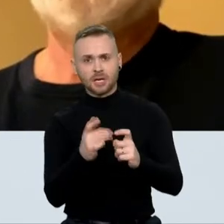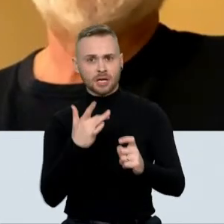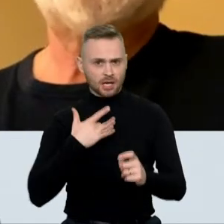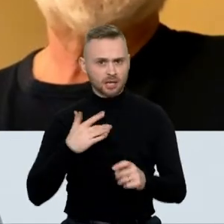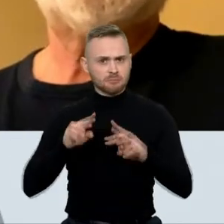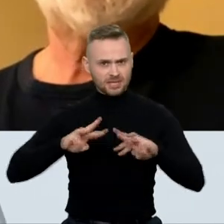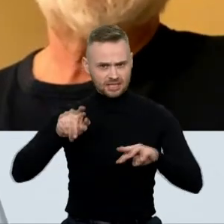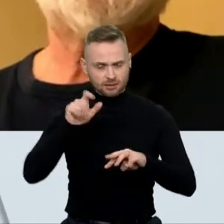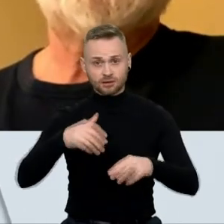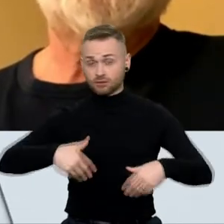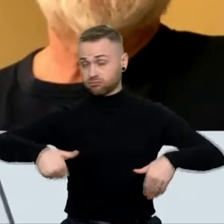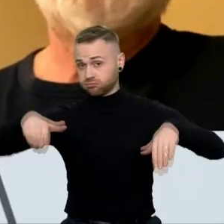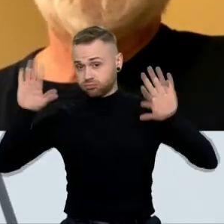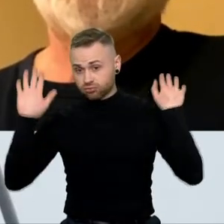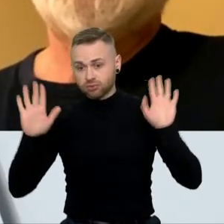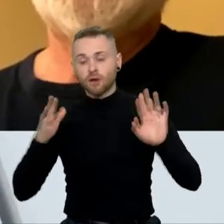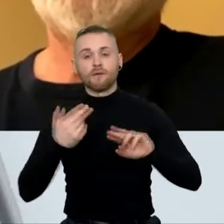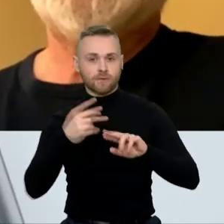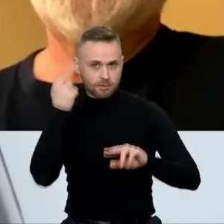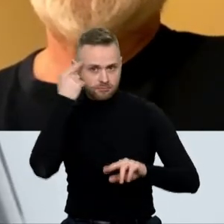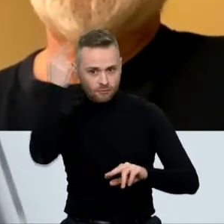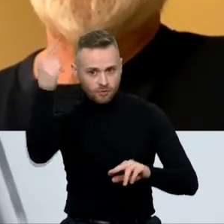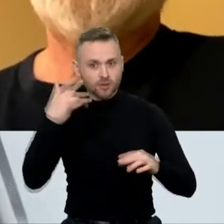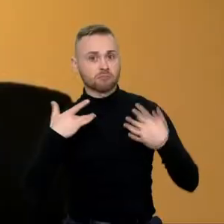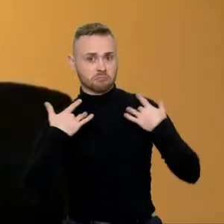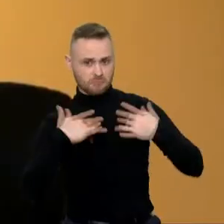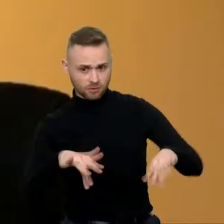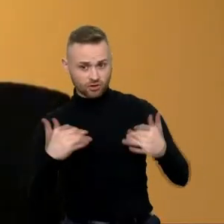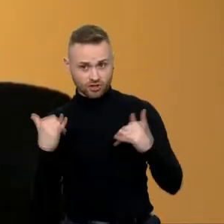įtampos ir priimti sprendimą traukti šį vakarą?